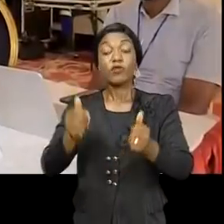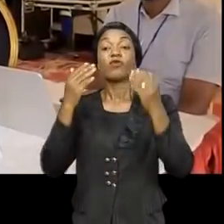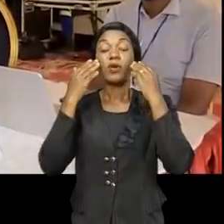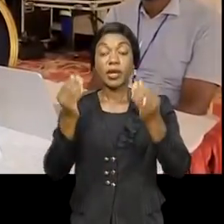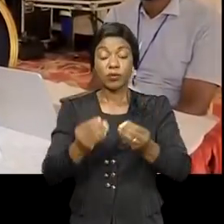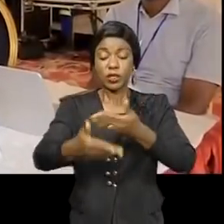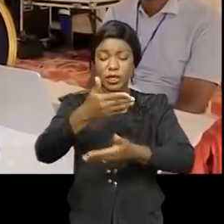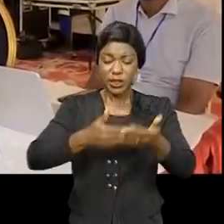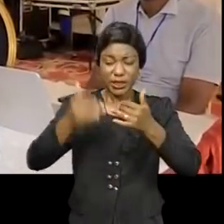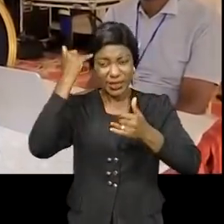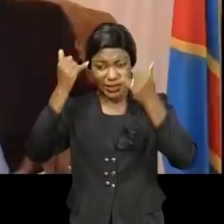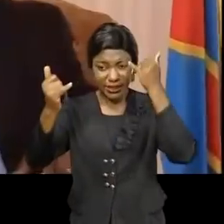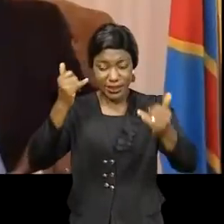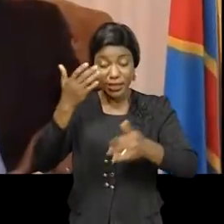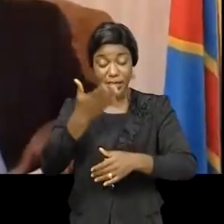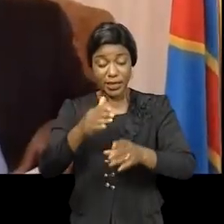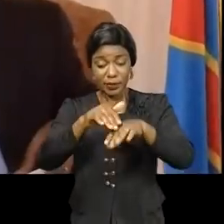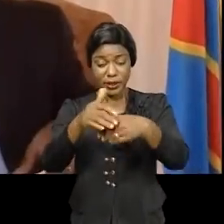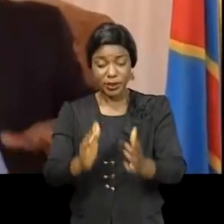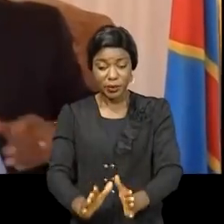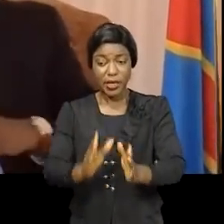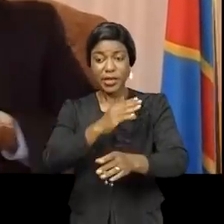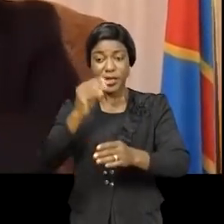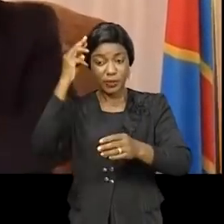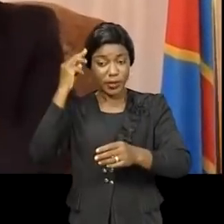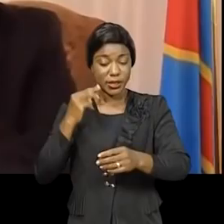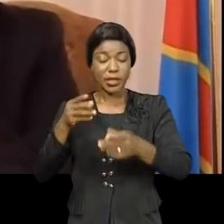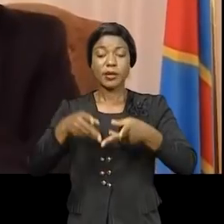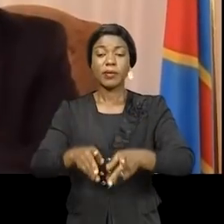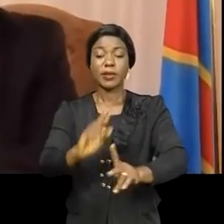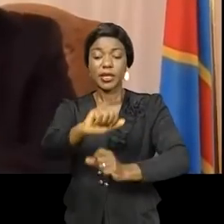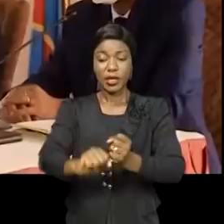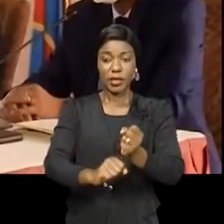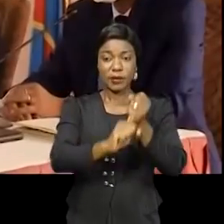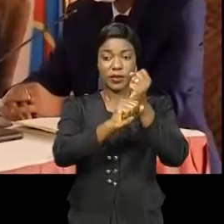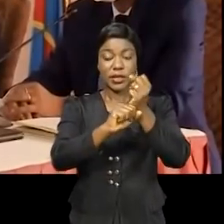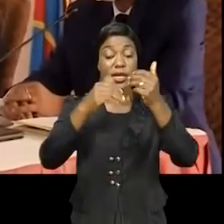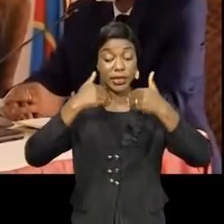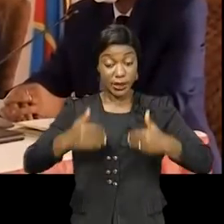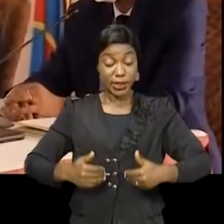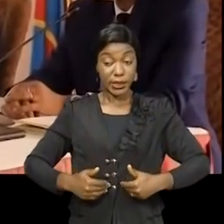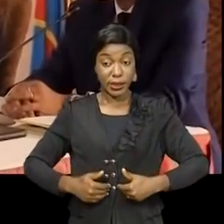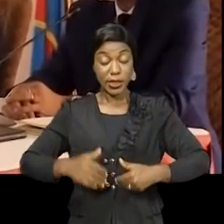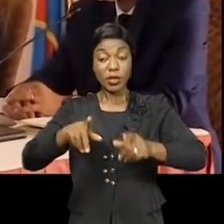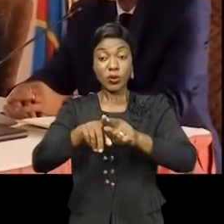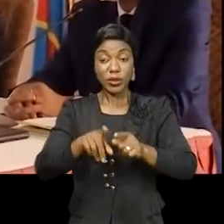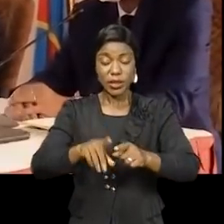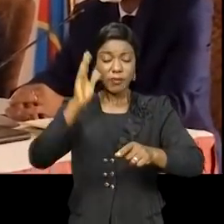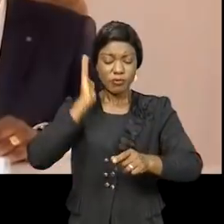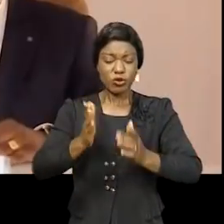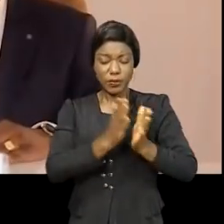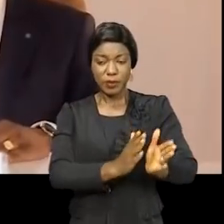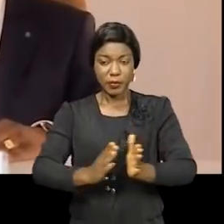ces échanges entre parties prenantes et professionnelles de santé permettent de renforcer le système de santé afin d'une bonne